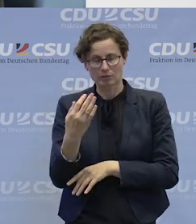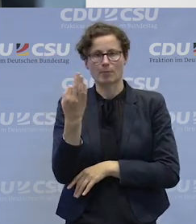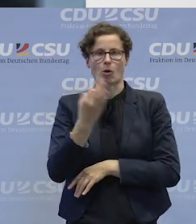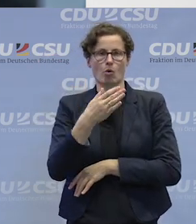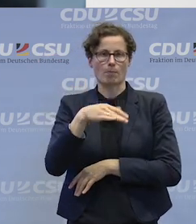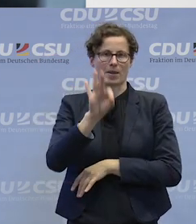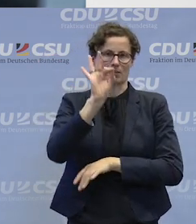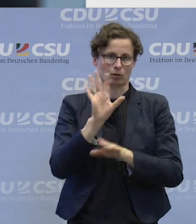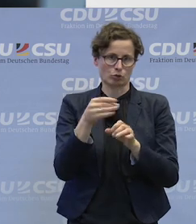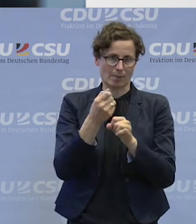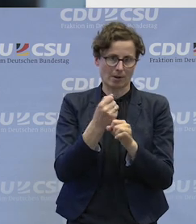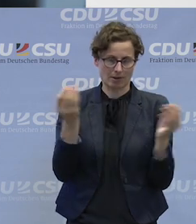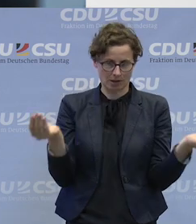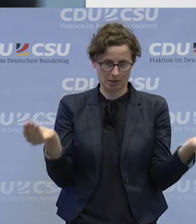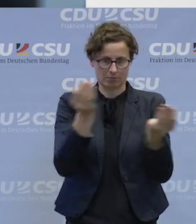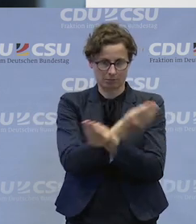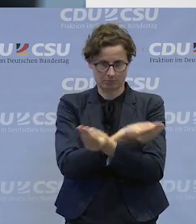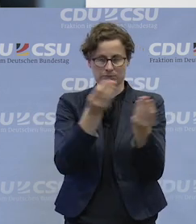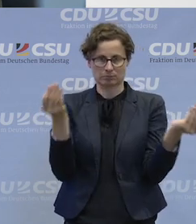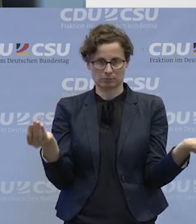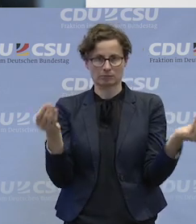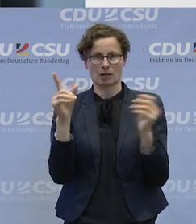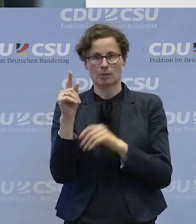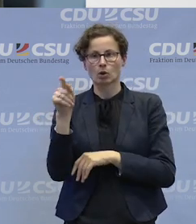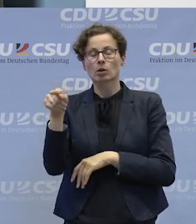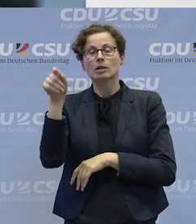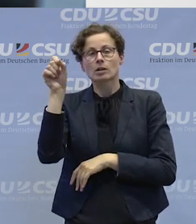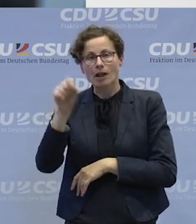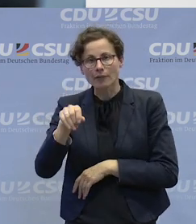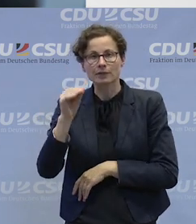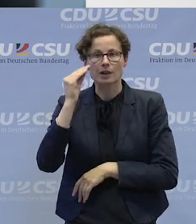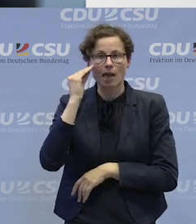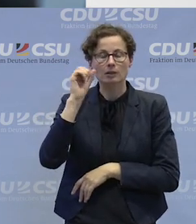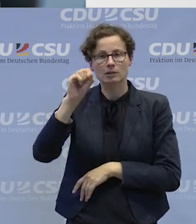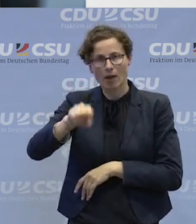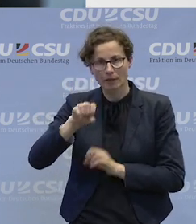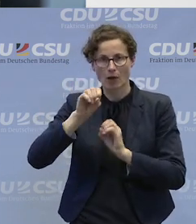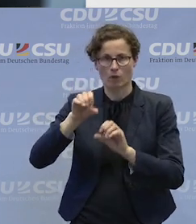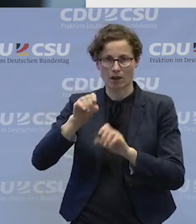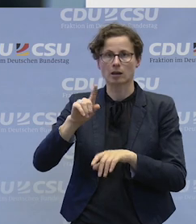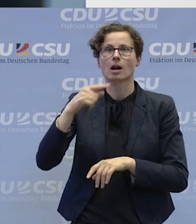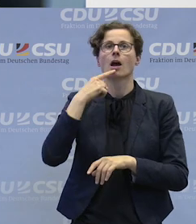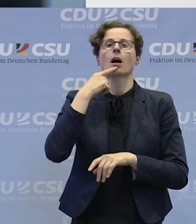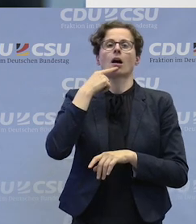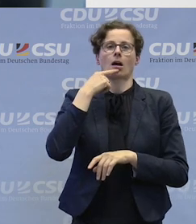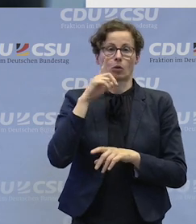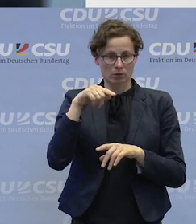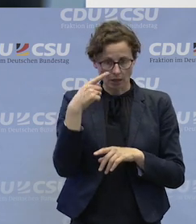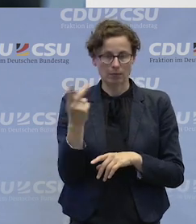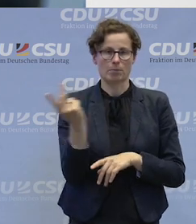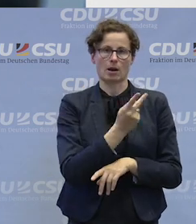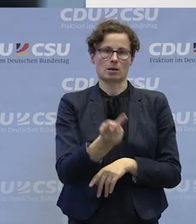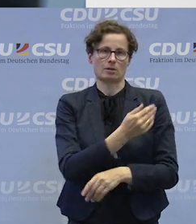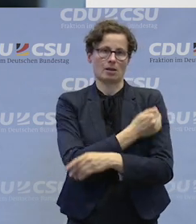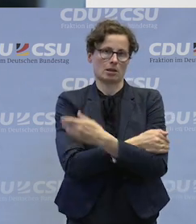die Informationen so breit streuen, dass da wirklich auch was passieren kann und dass das auch zum Nutzen beider Seiten durchaus auch